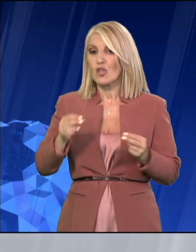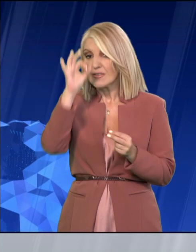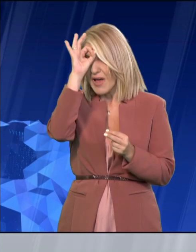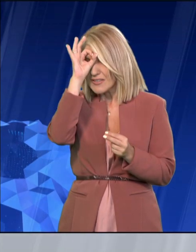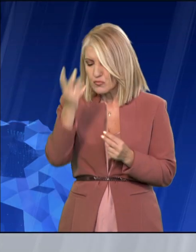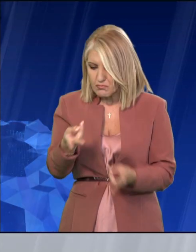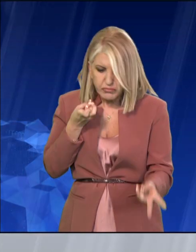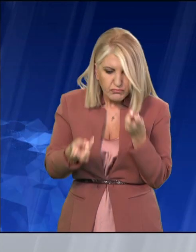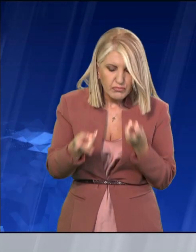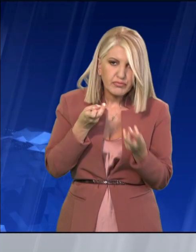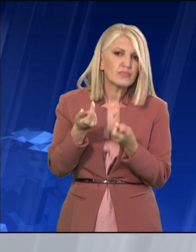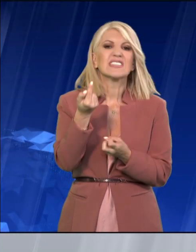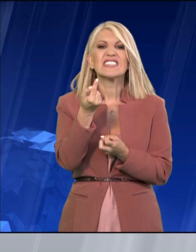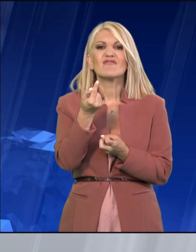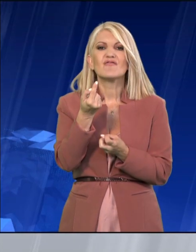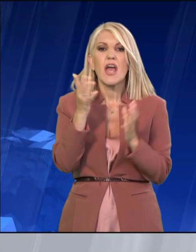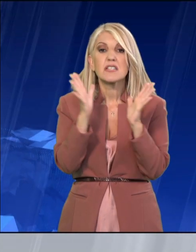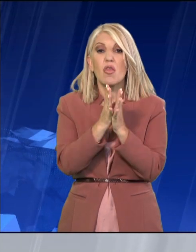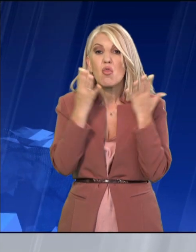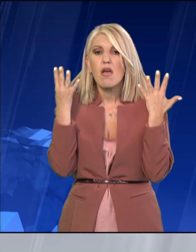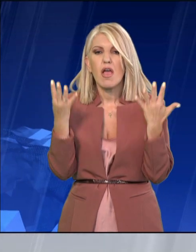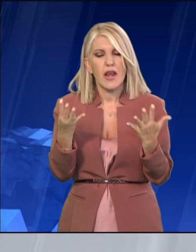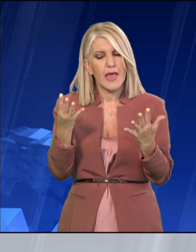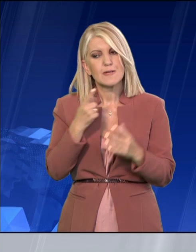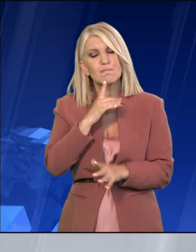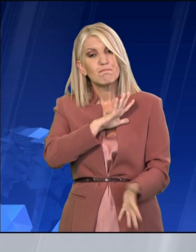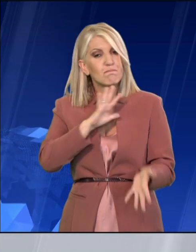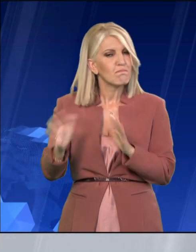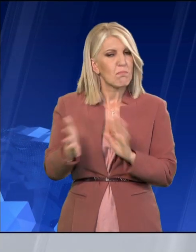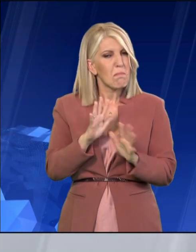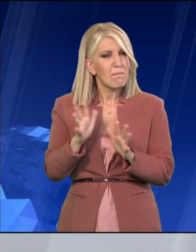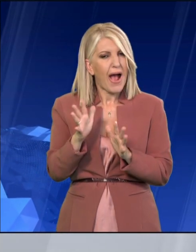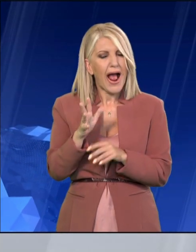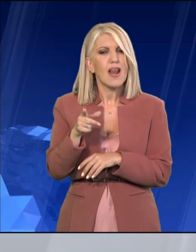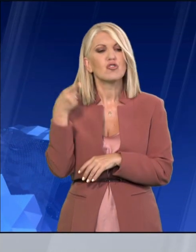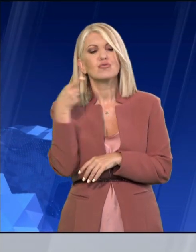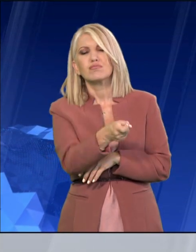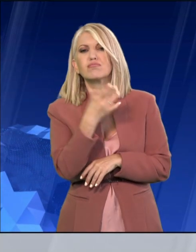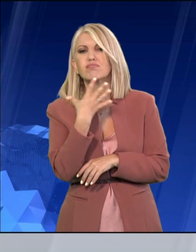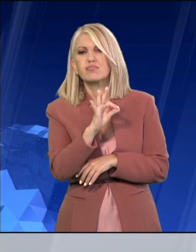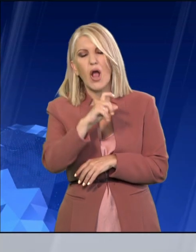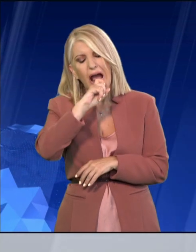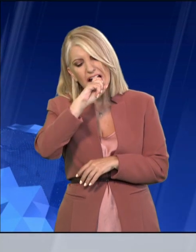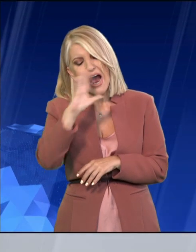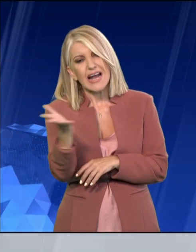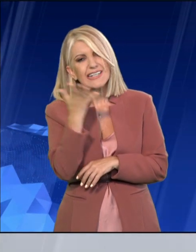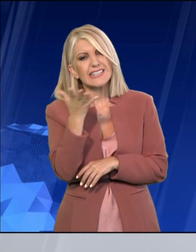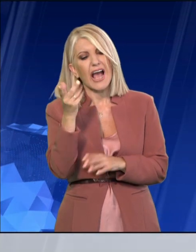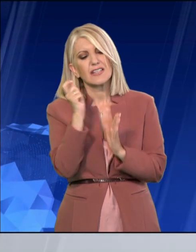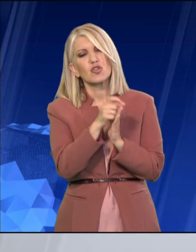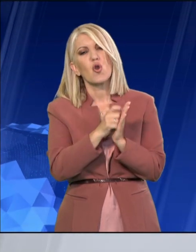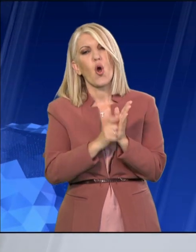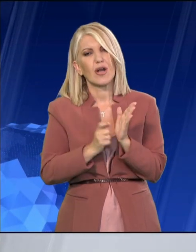ενώ οι ελληνικές αστυνομικές αρχές εξετάζουν την εκδοχή το φωνικό να αποδίδεται σε ξεκαθάρισμα λογαριασμών ή να